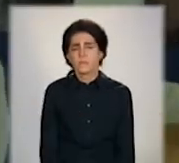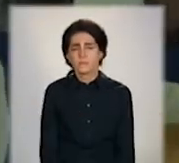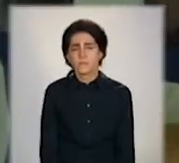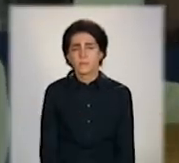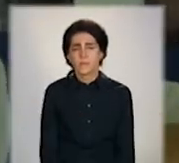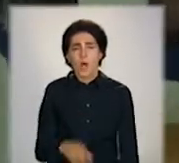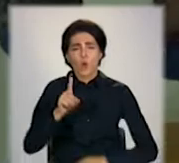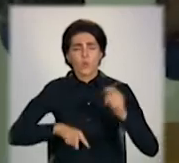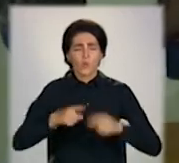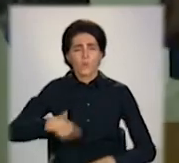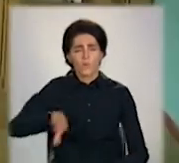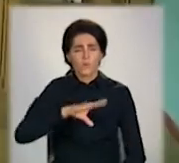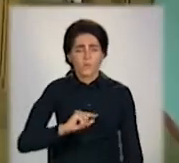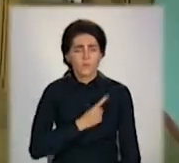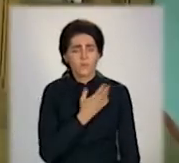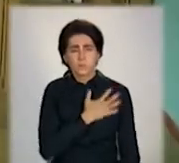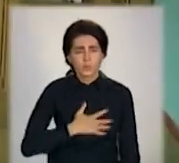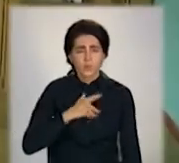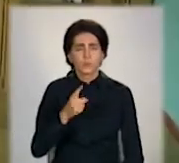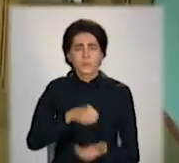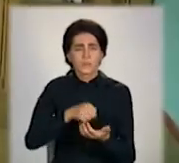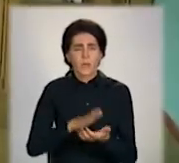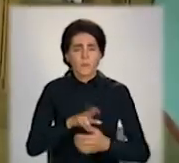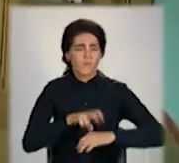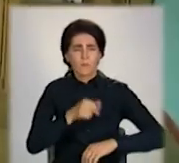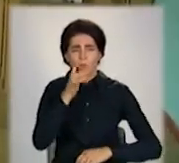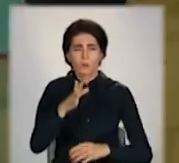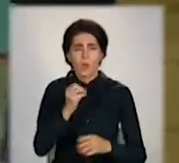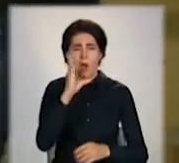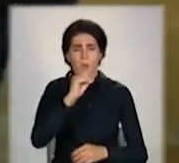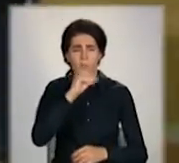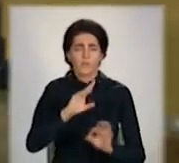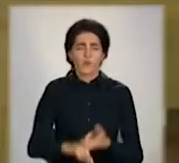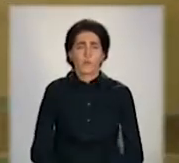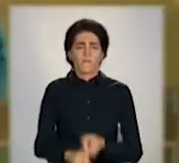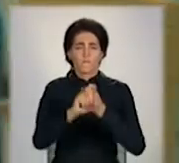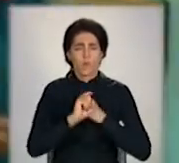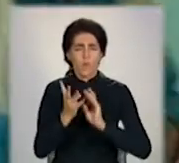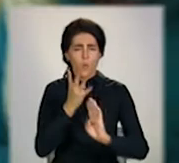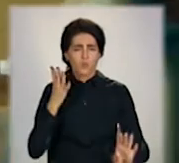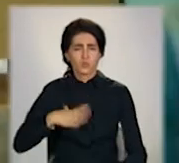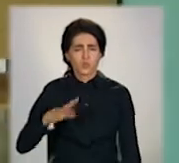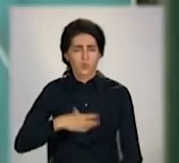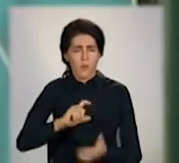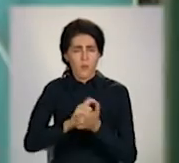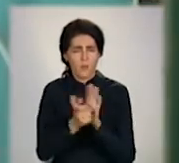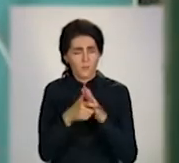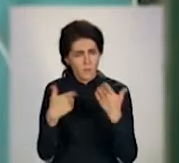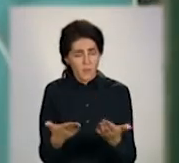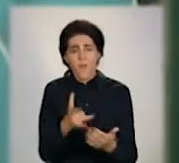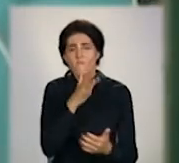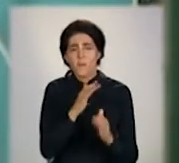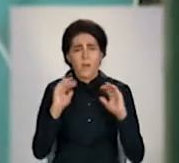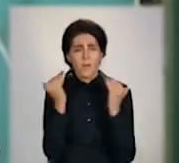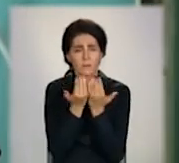переймаються. Мало того, що до лікаря не запишешся, так ще й можна підхопити інфекцію в черзі під кабінетом. Під час карантину